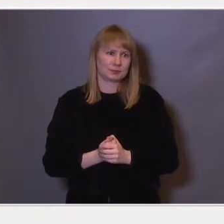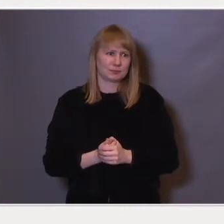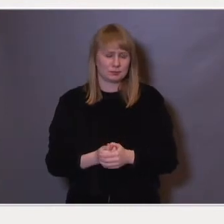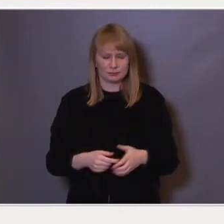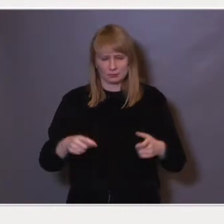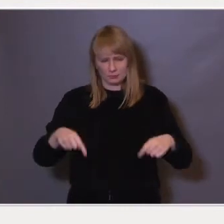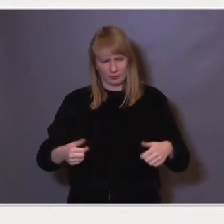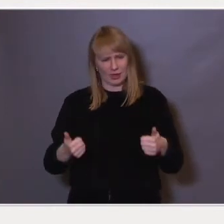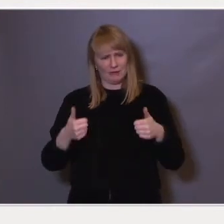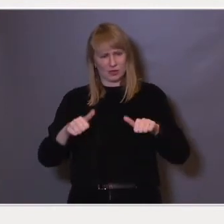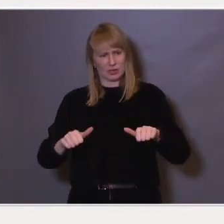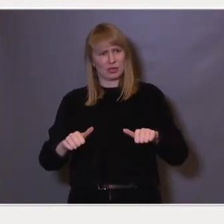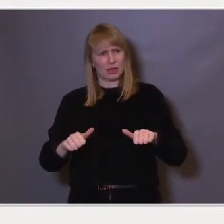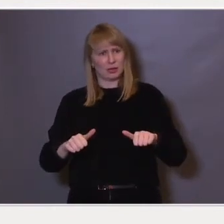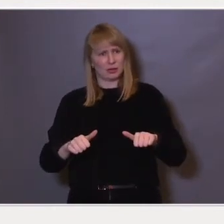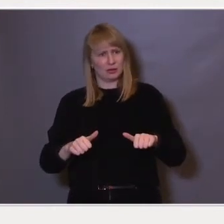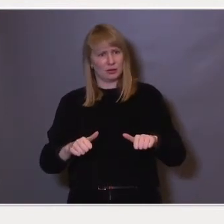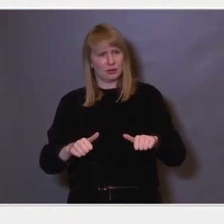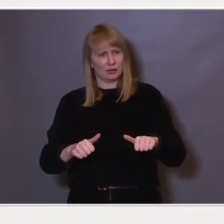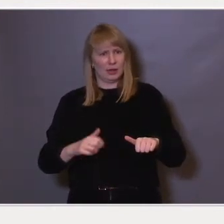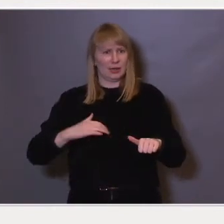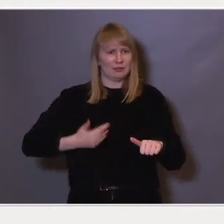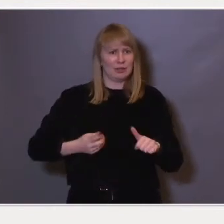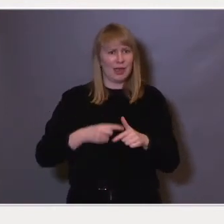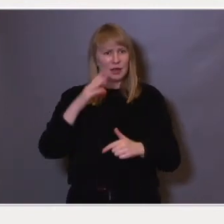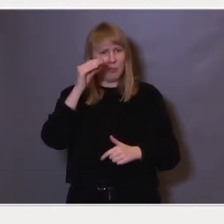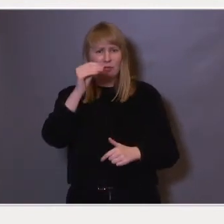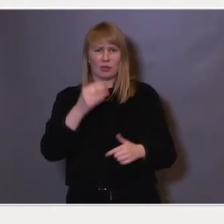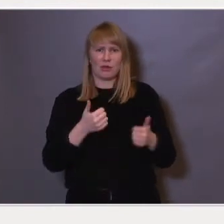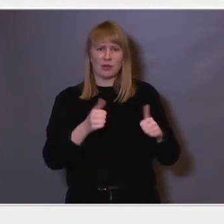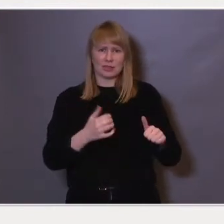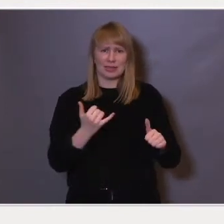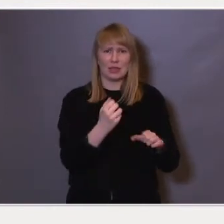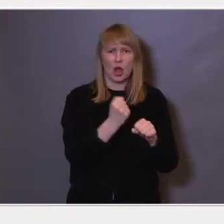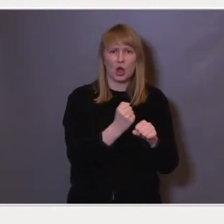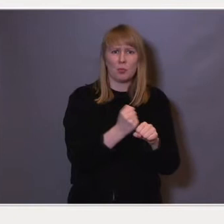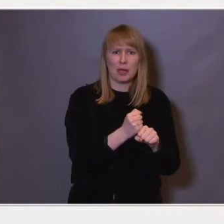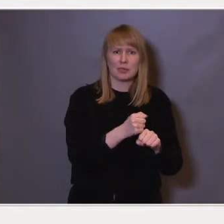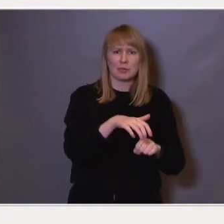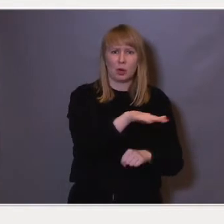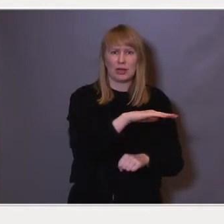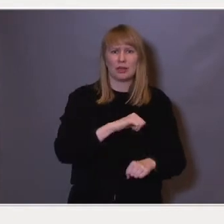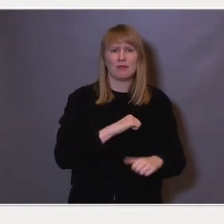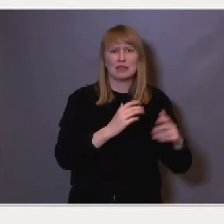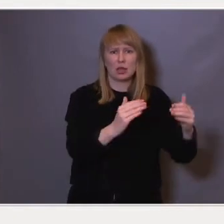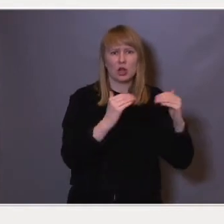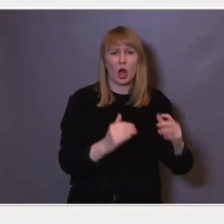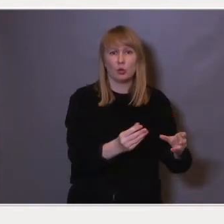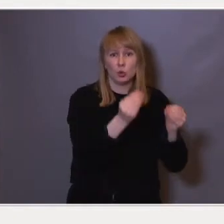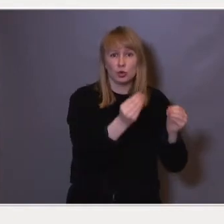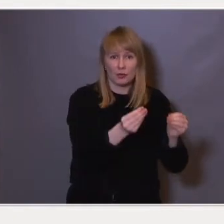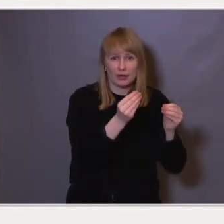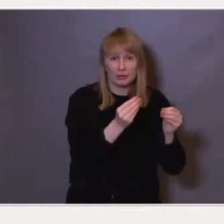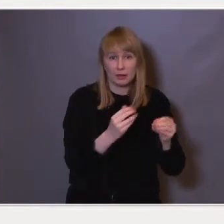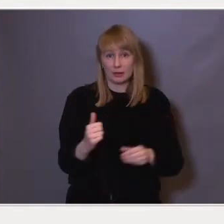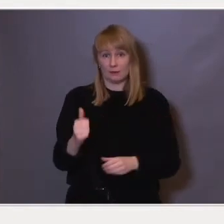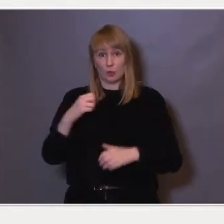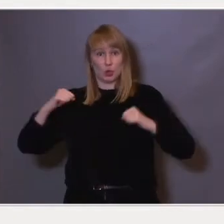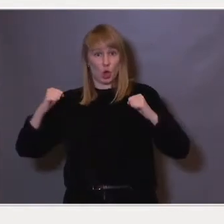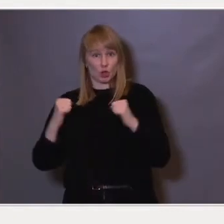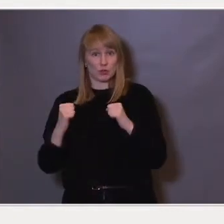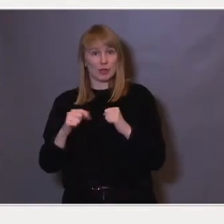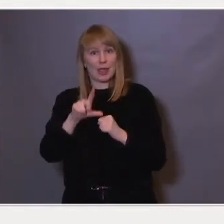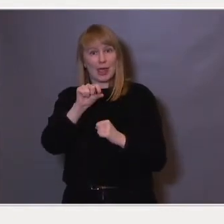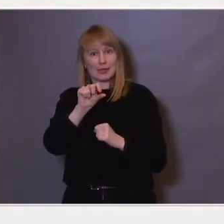vanskeligere å være i arbeidsmarkedet, enten du er kvinne eller mann, hvis du har lavere utdanning. I fjor høst